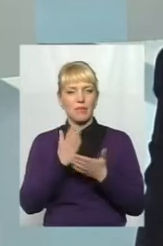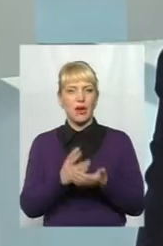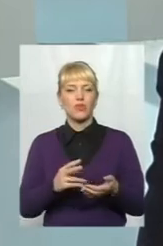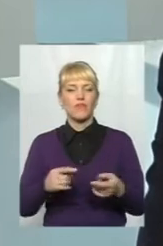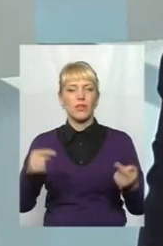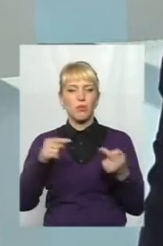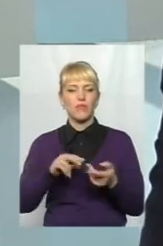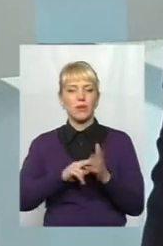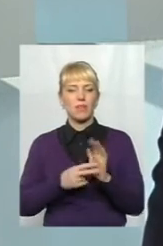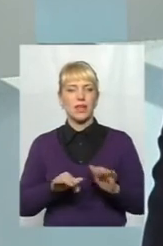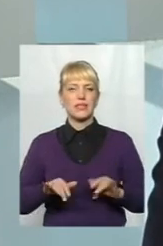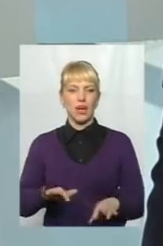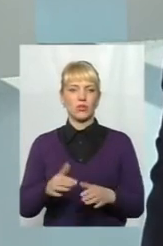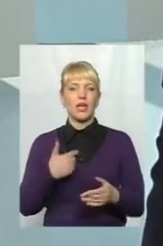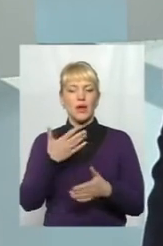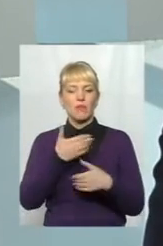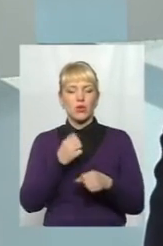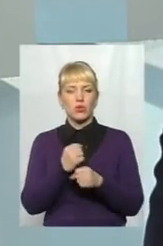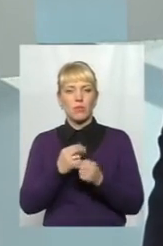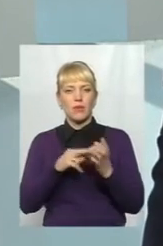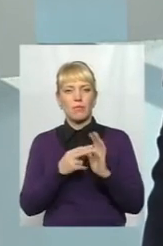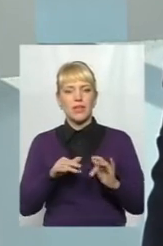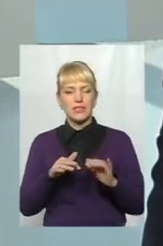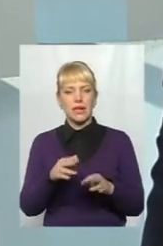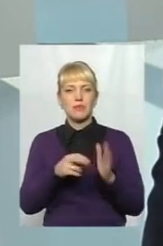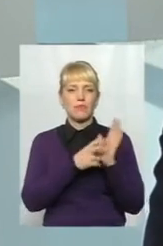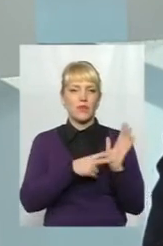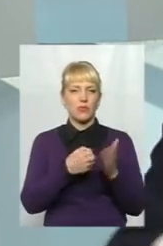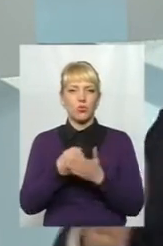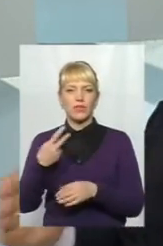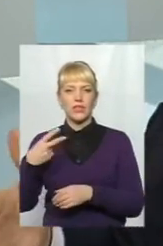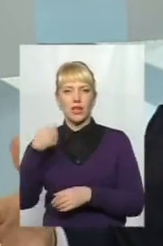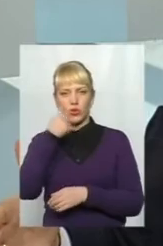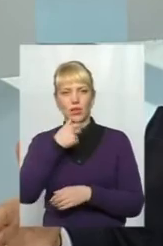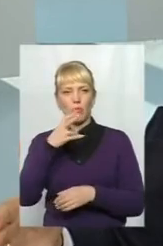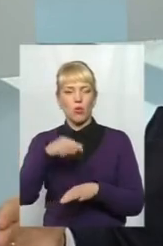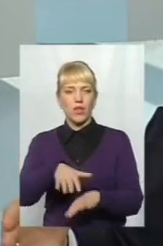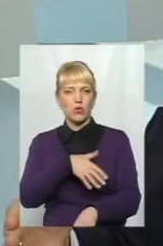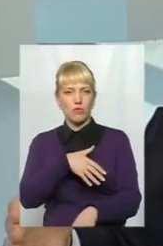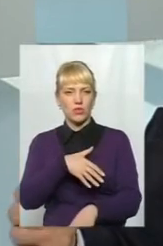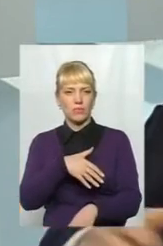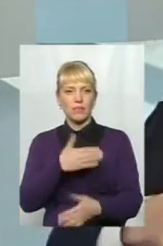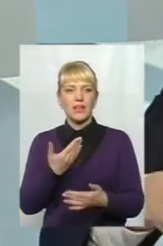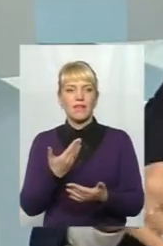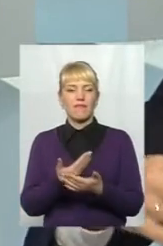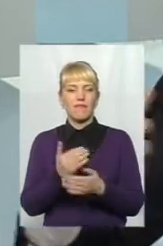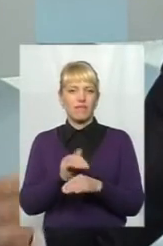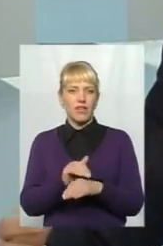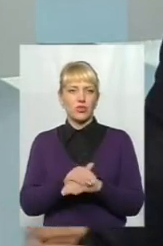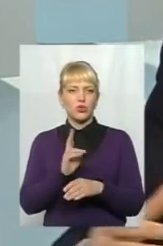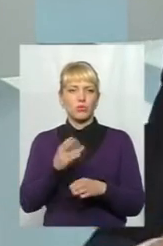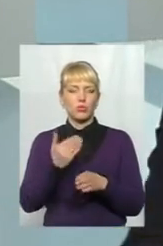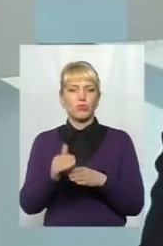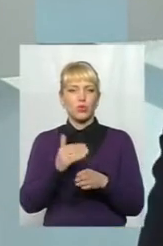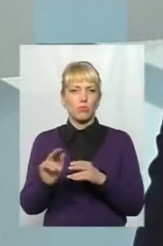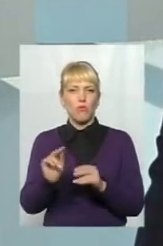заходів. Тобто, ми розробили план заходів з 17 по 20 рік, бо надовше, фактично, він буде поступово